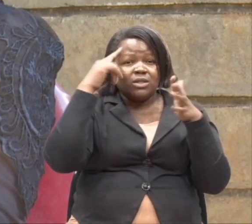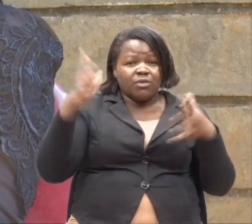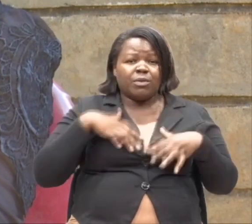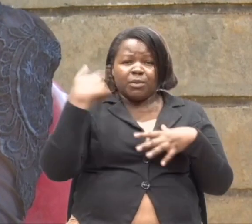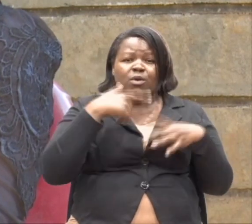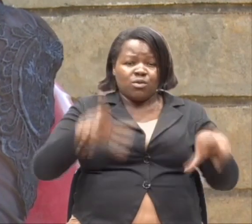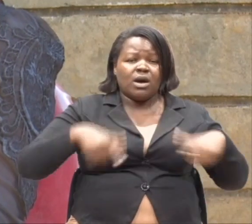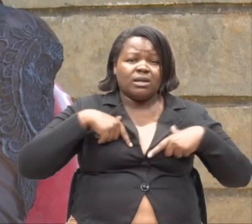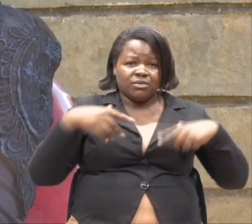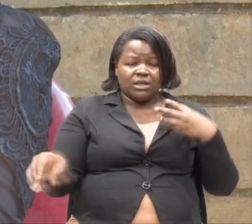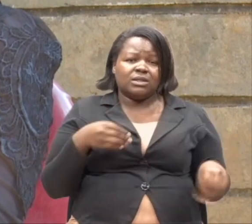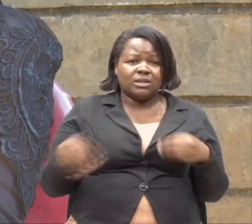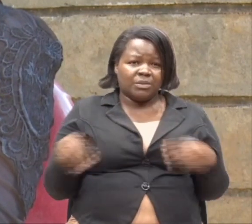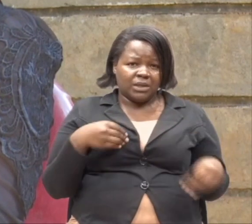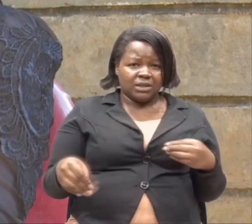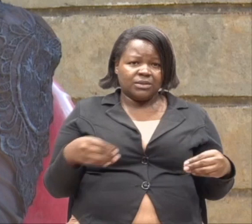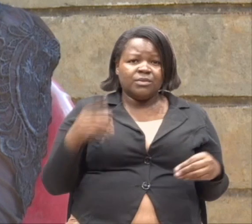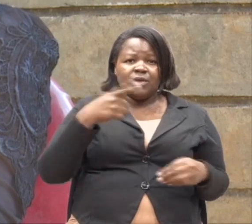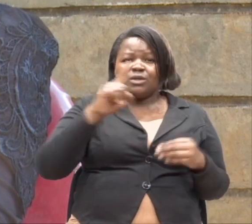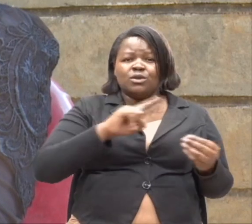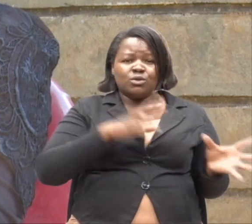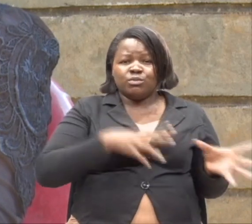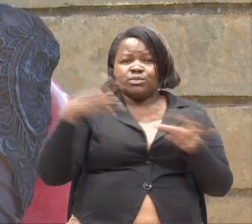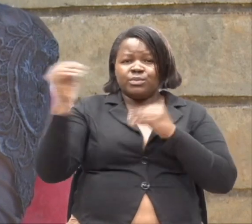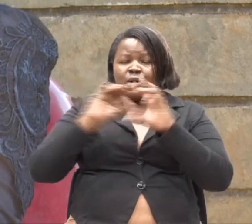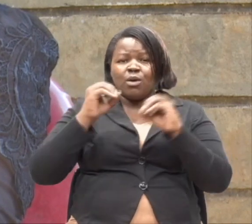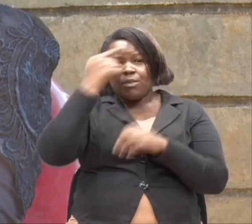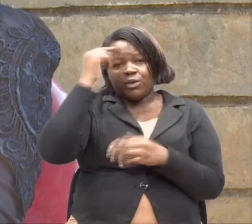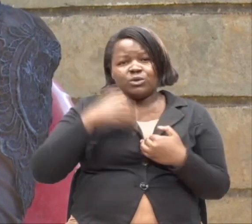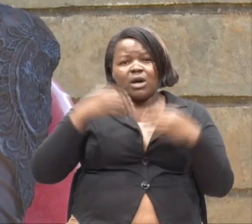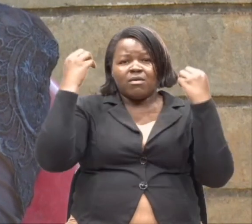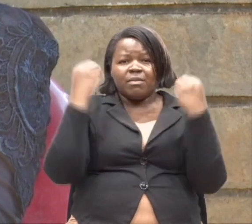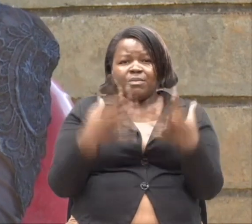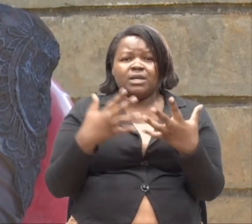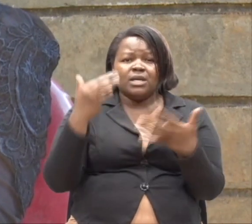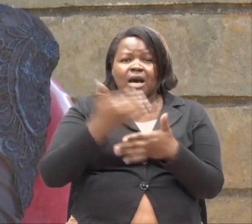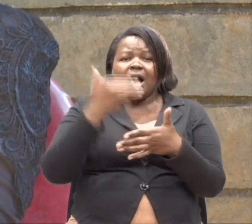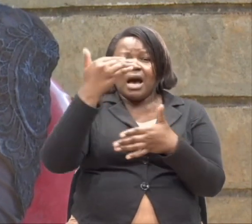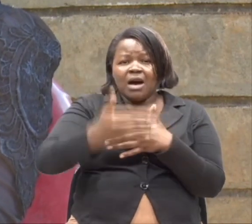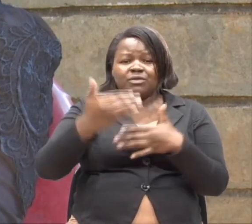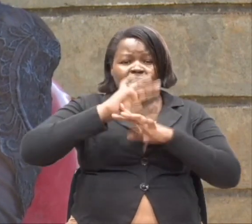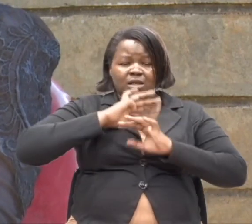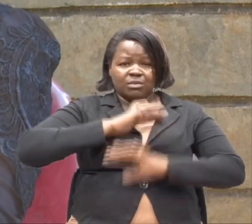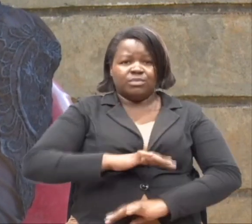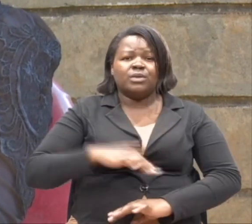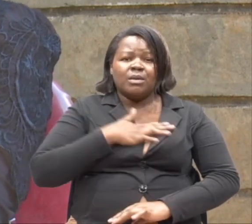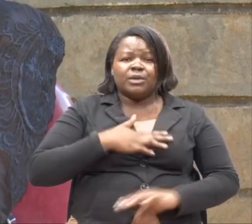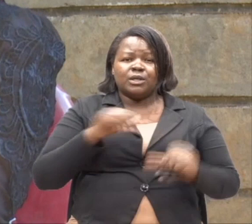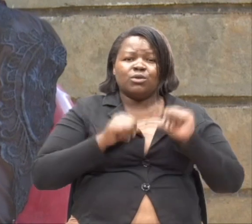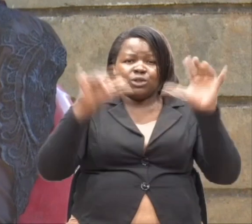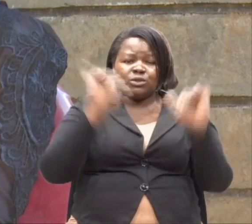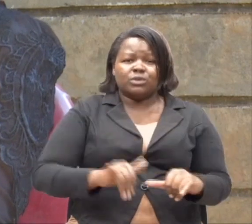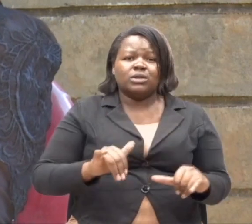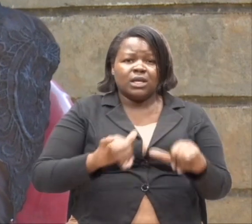watu wanao ishi na hali ya ulemago. Kusibanduke manake tunamengi baada ya kumziko hili. Zidi kutegia